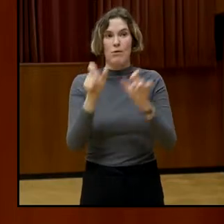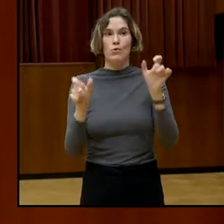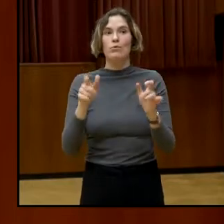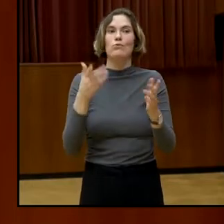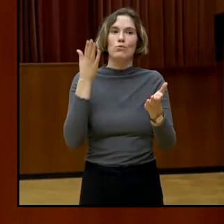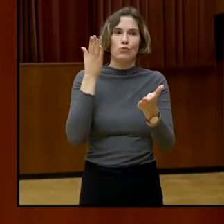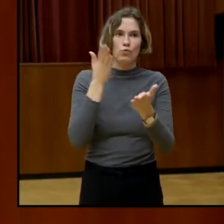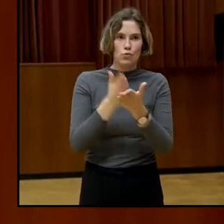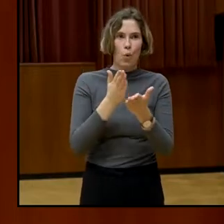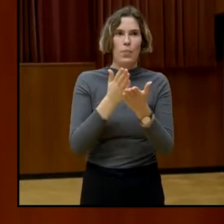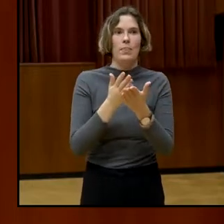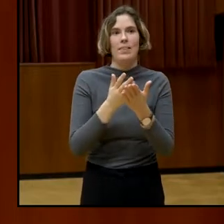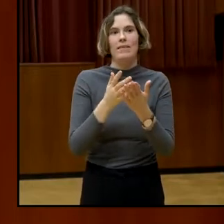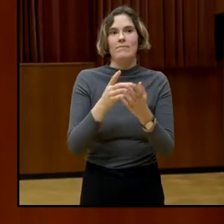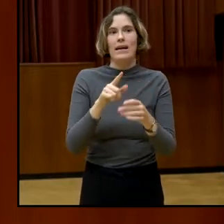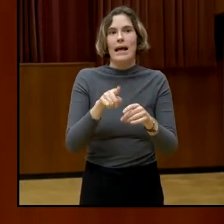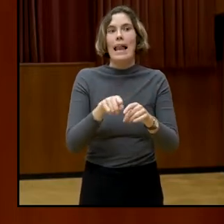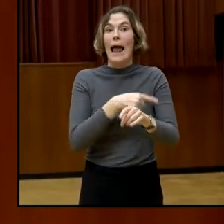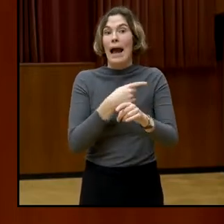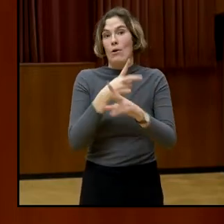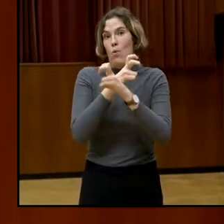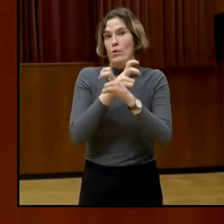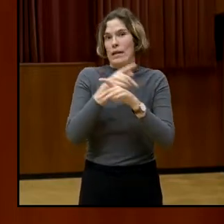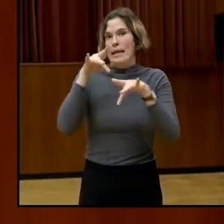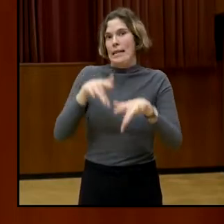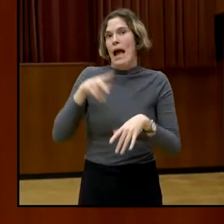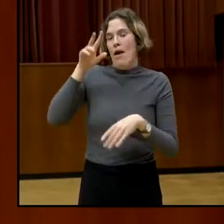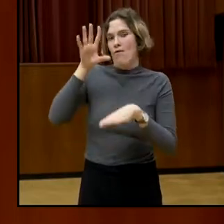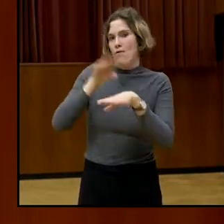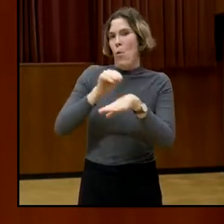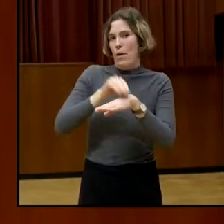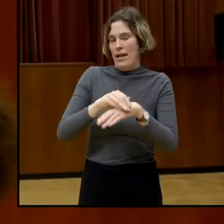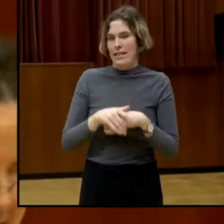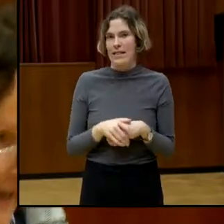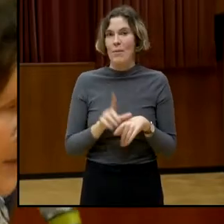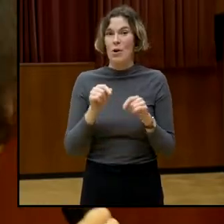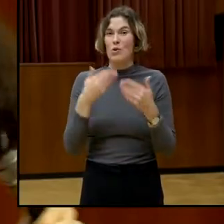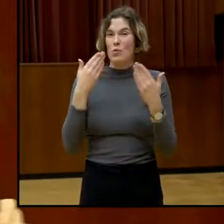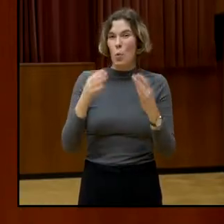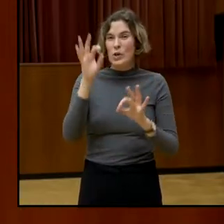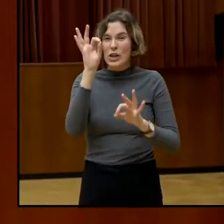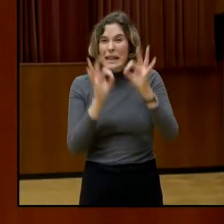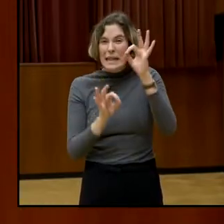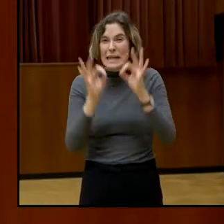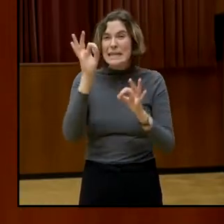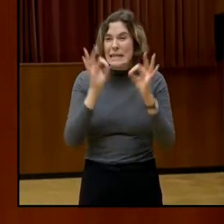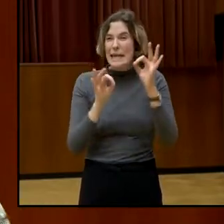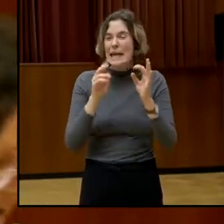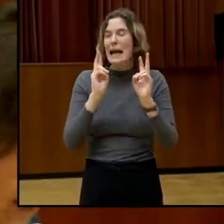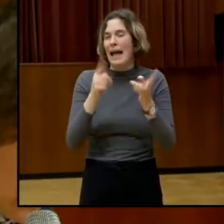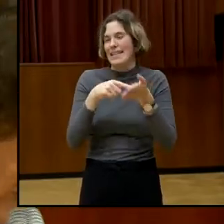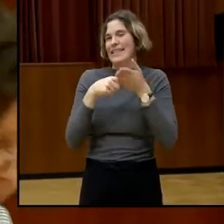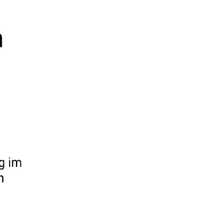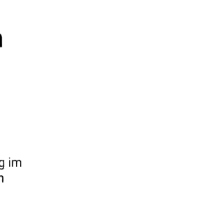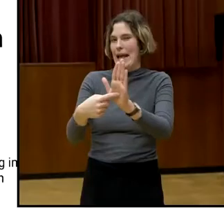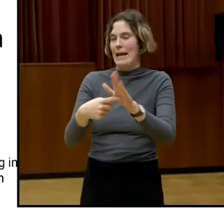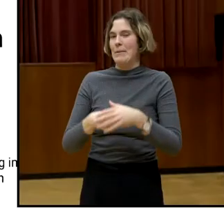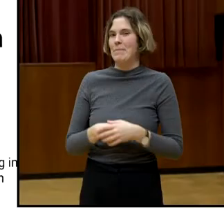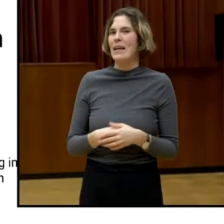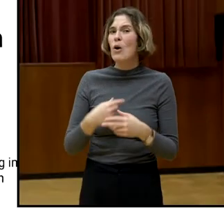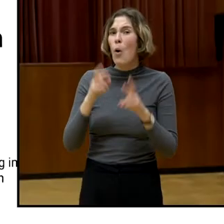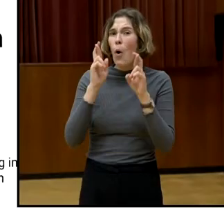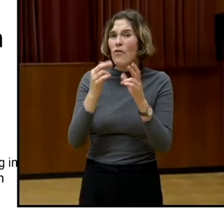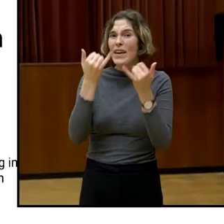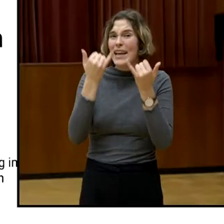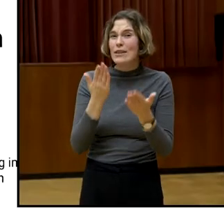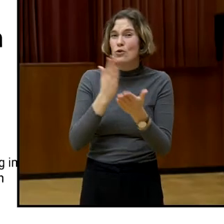Also, um das einmal einzuordnen, soweit die Zahlen. Die Statistik, die hoffentlich jetzt eingeblendet ist, ja, ist sie schon. Ich weiß